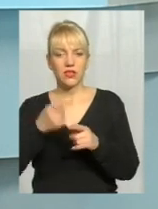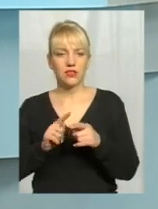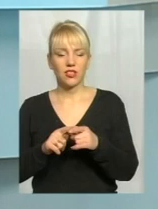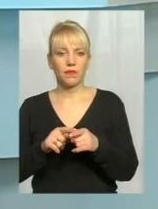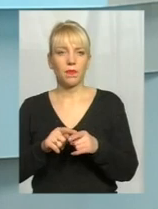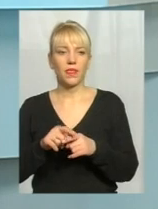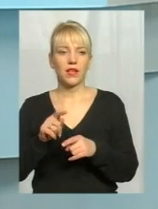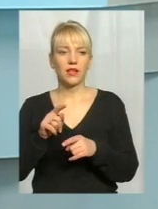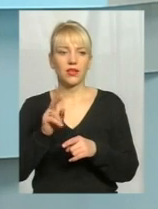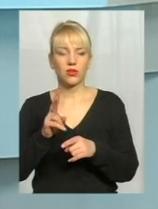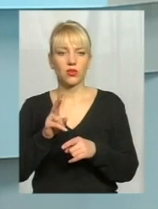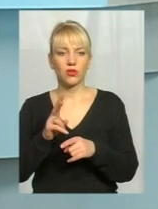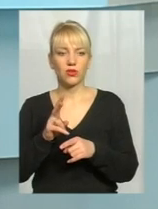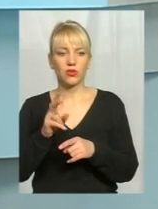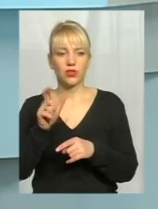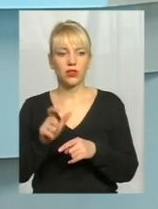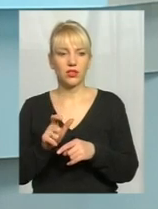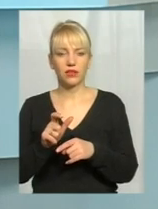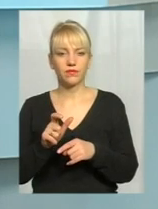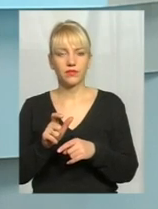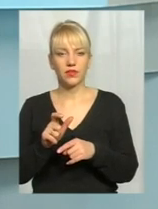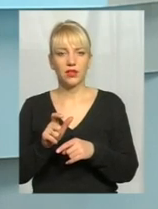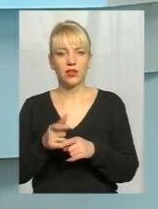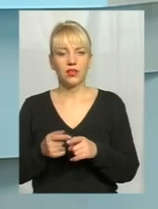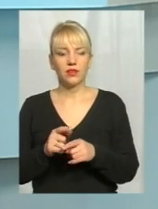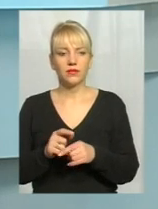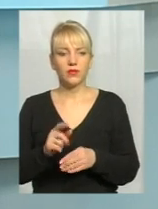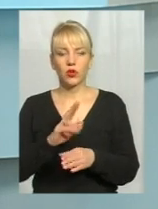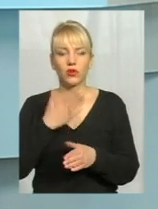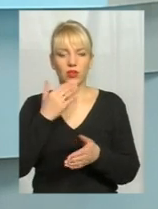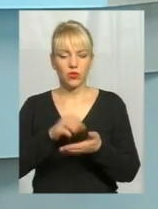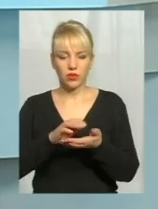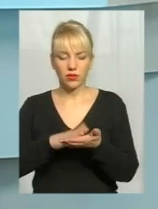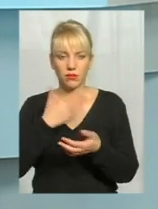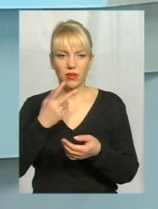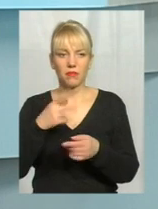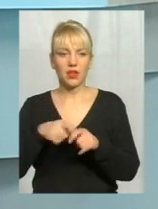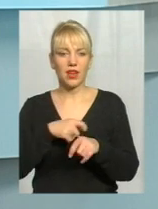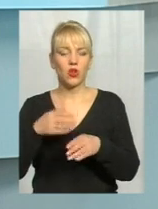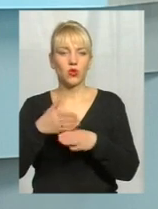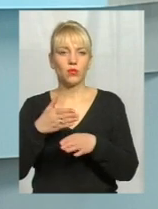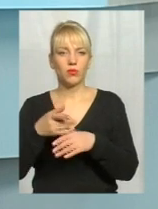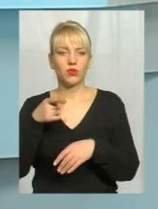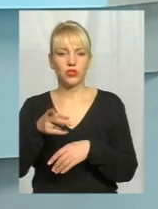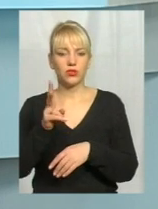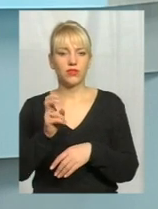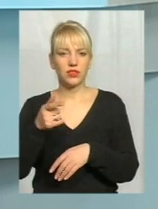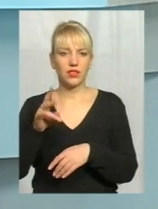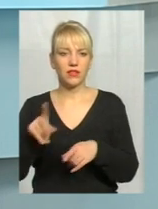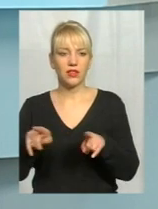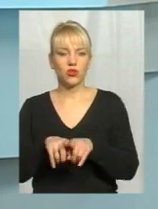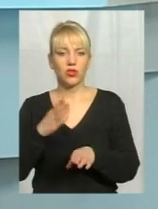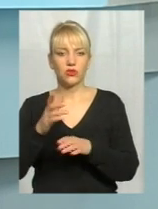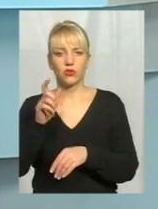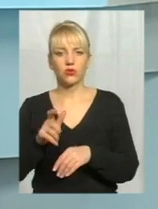в ЄДАРПі, фактично не зможе її отримувати. Цього року це було матеріальна допомога в розмірі 1200 гривень. Також, якщо